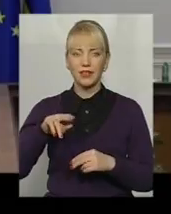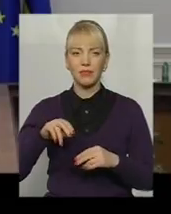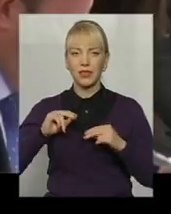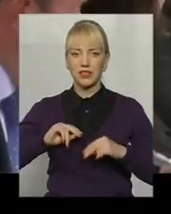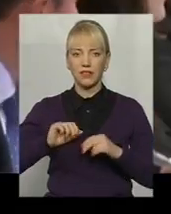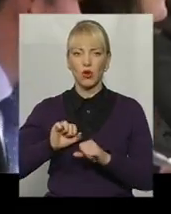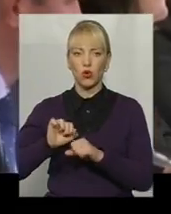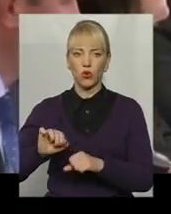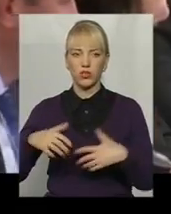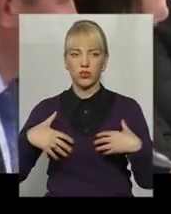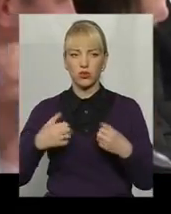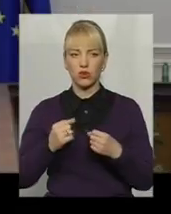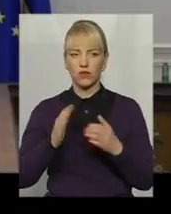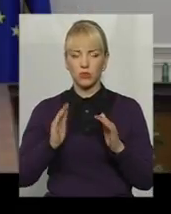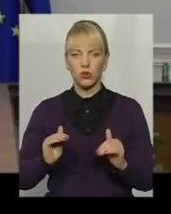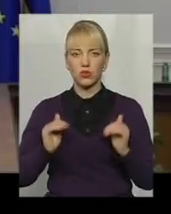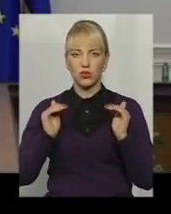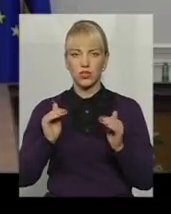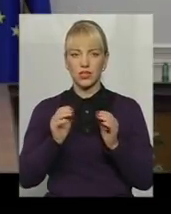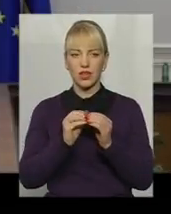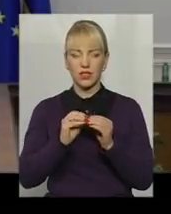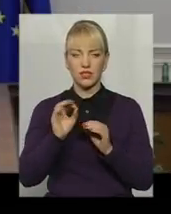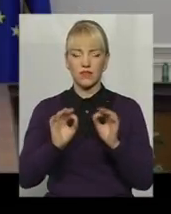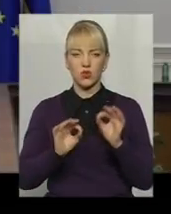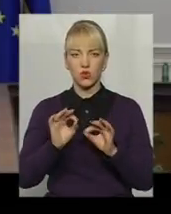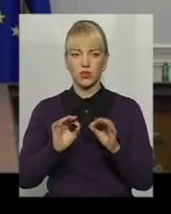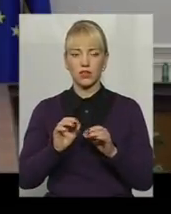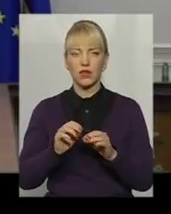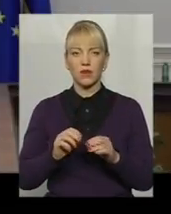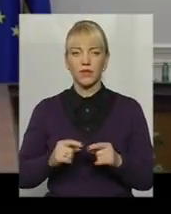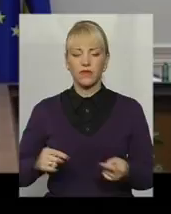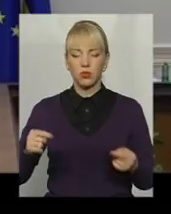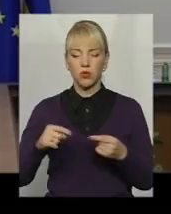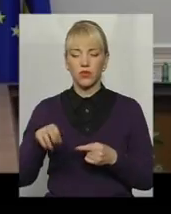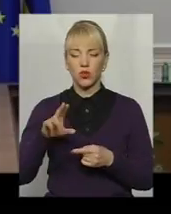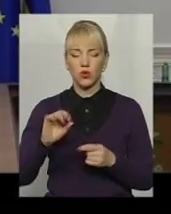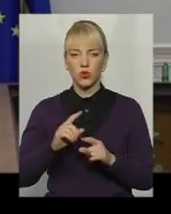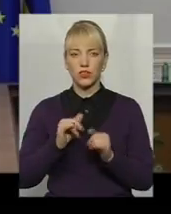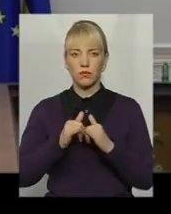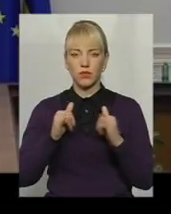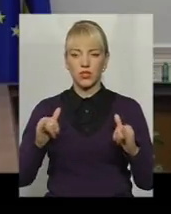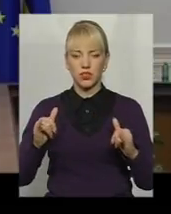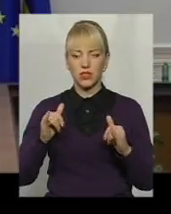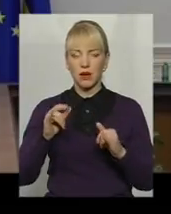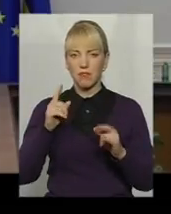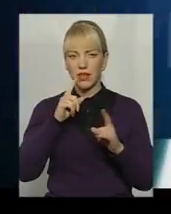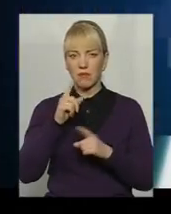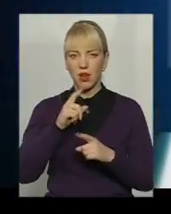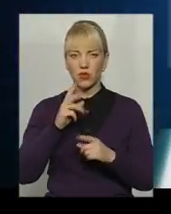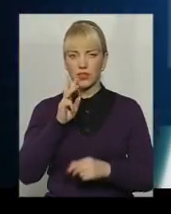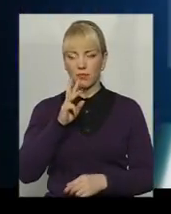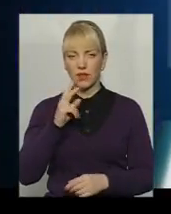'я теж. Зарплата орендовно зросте приблизно на 30%. Відповідно до збільшення мінімальної заробітної плати вдвічі.